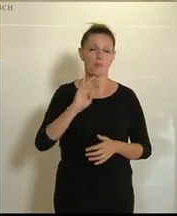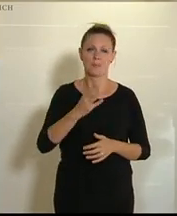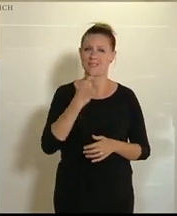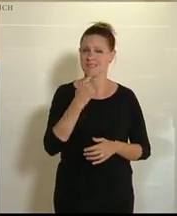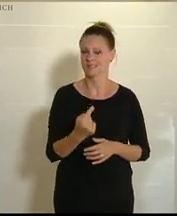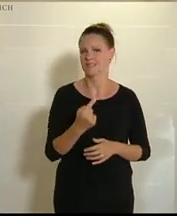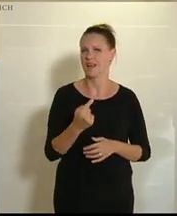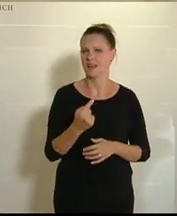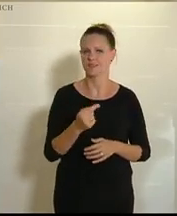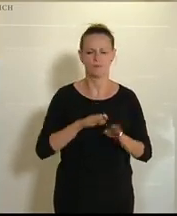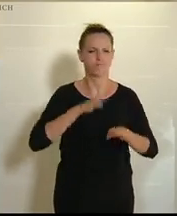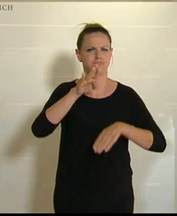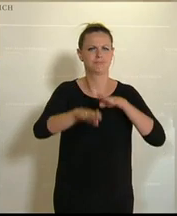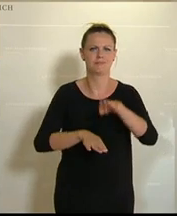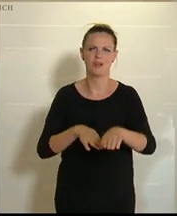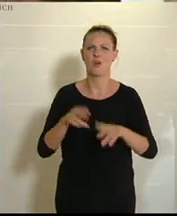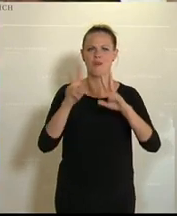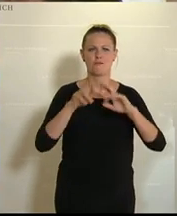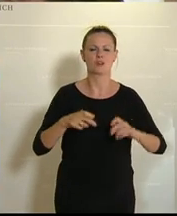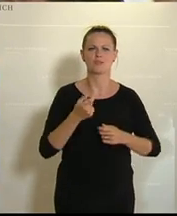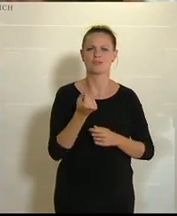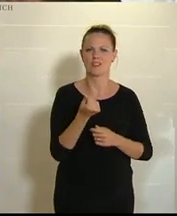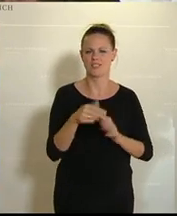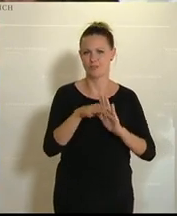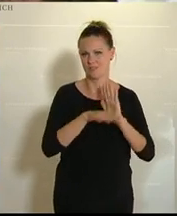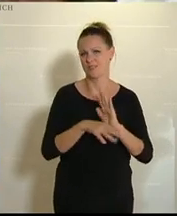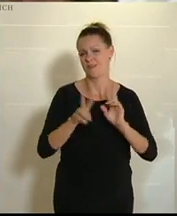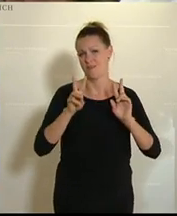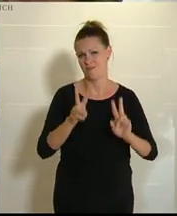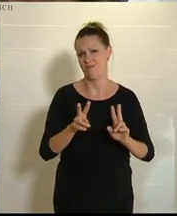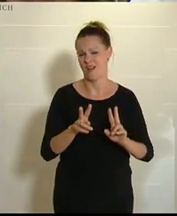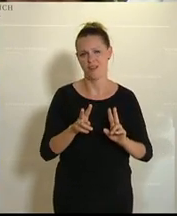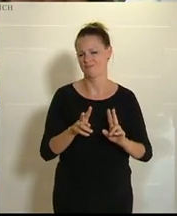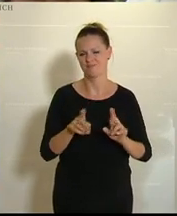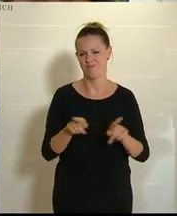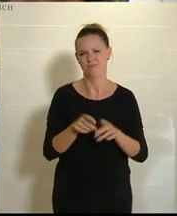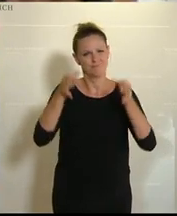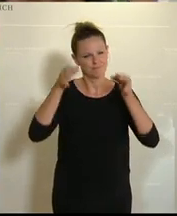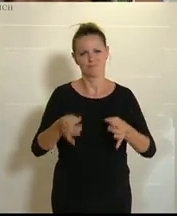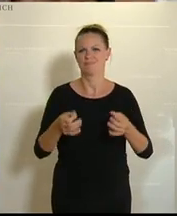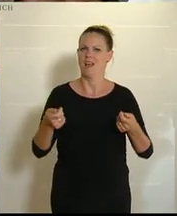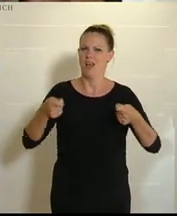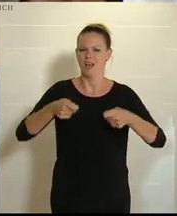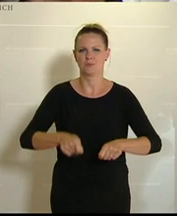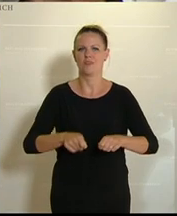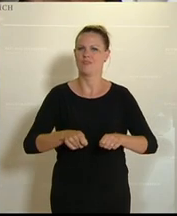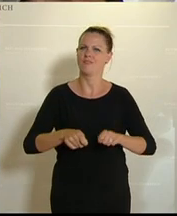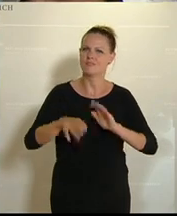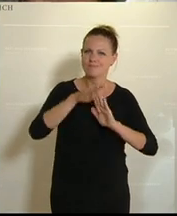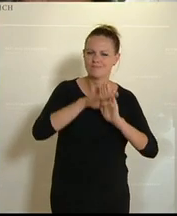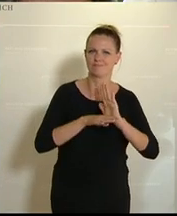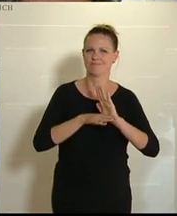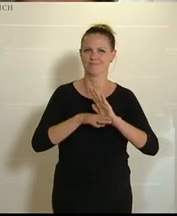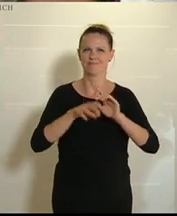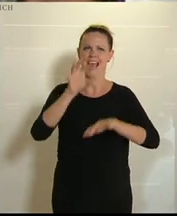Forschungsfinanzierungsgesetz, aber es ist auf jeden Fall ein krönender Abschluss in einer neuen logistischen Architektur